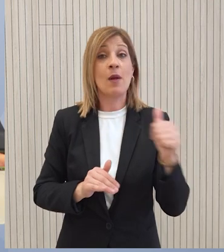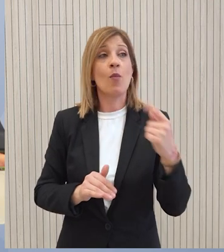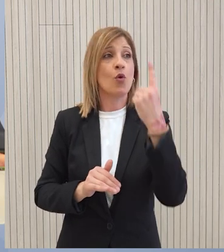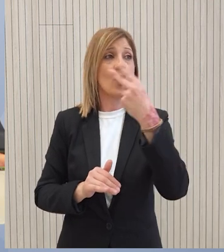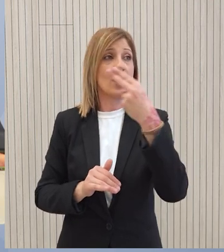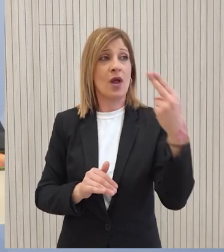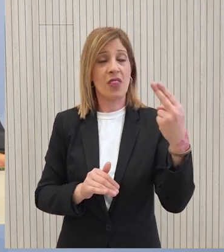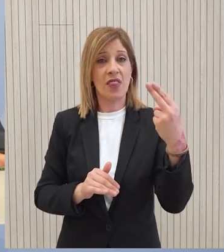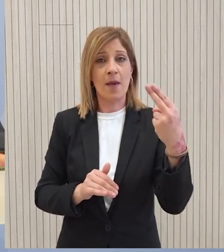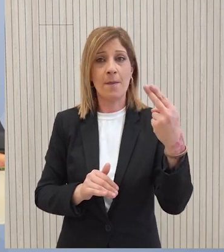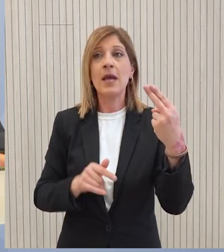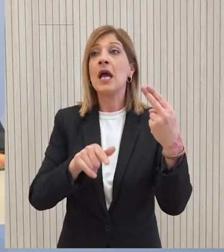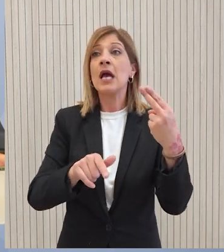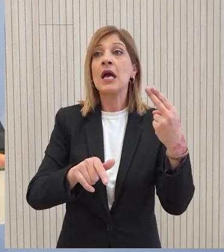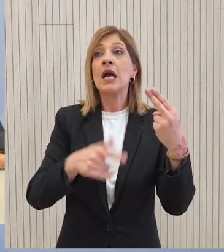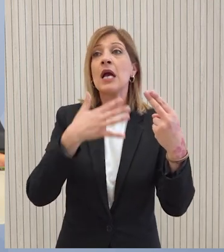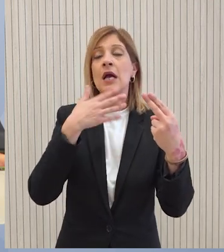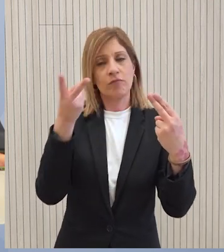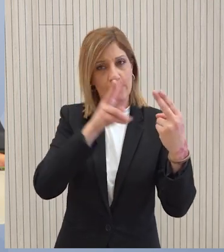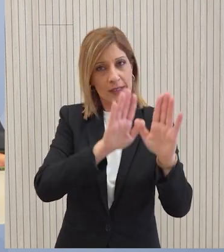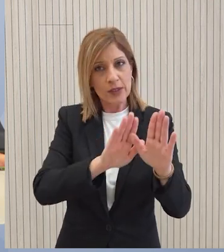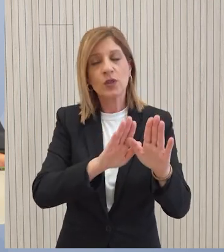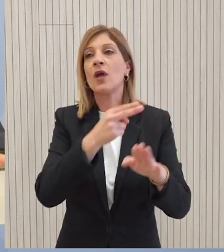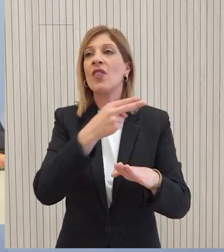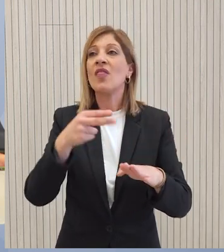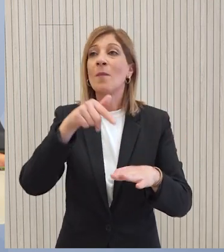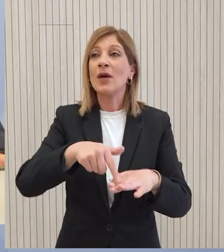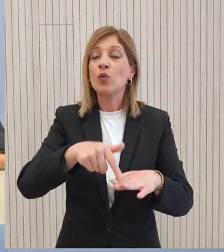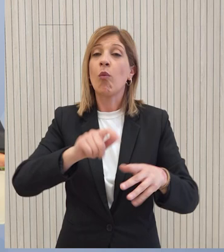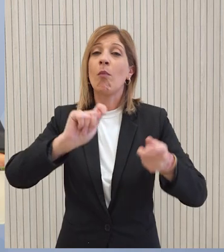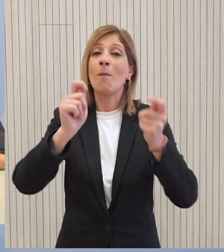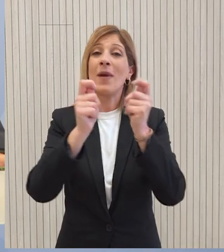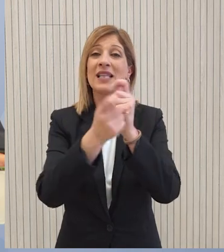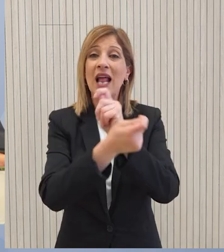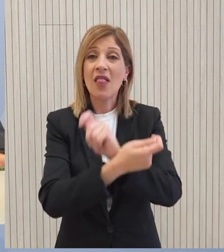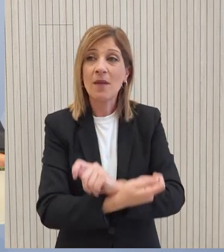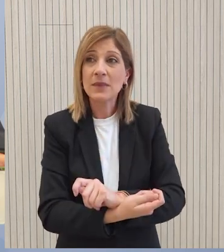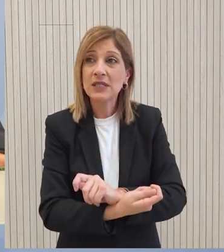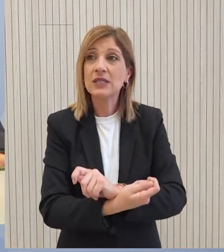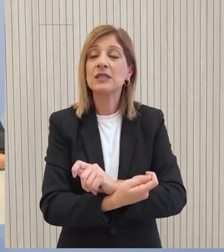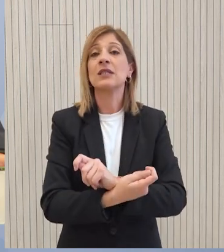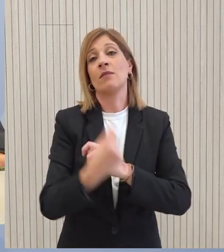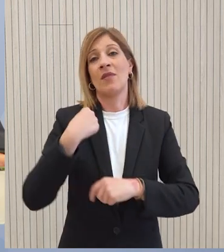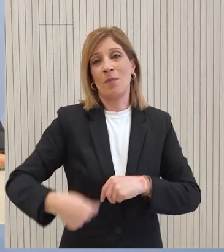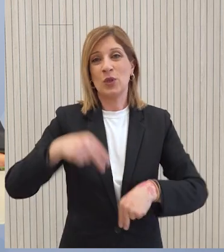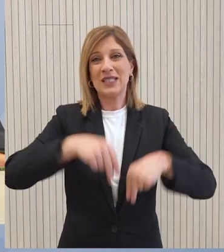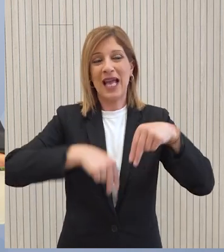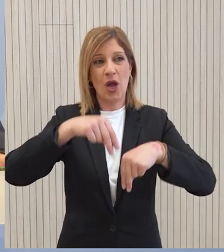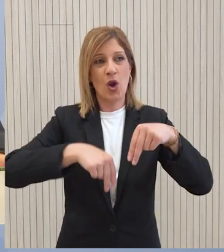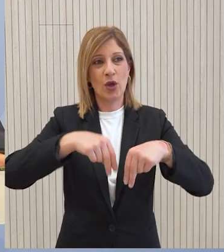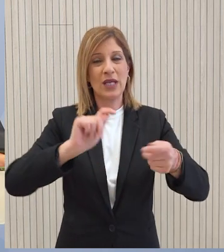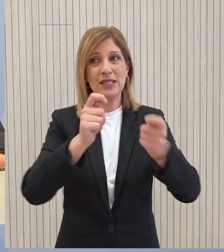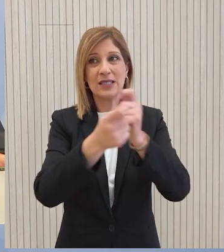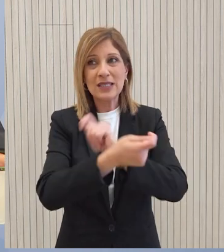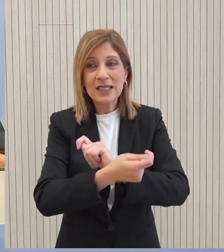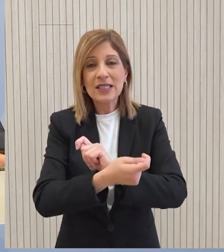βρισκόμαστε εν όψη της επικείμενης εφαρμογής μιας μεγάλης μεταρρύθμισης στην χώρα μα της μεταρρύθμισης της τοπικής αυτοδίκησης και οι